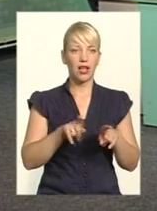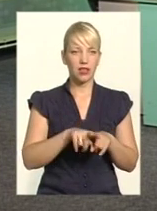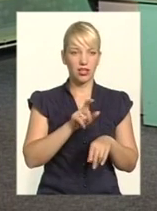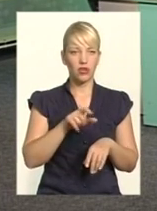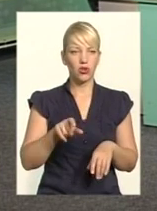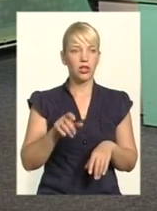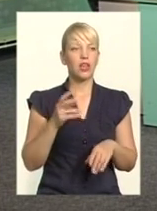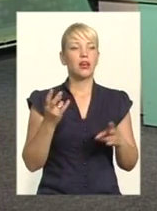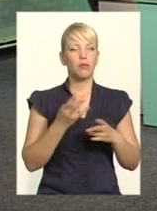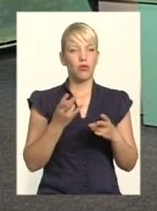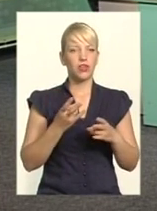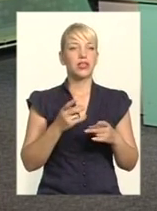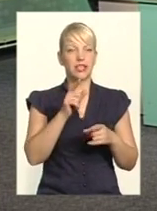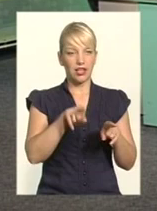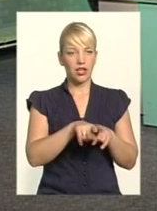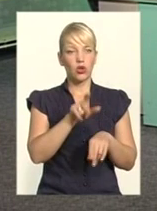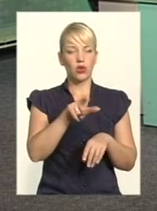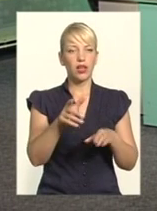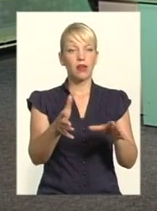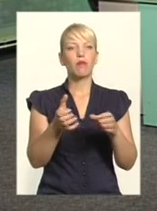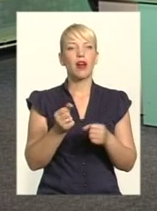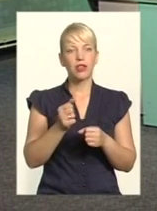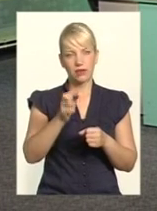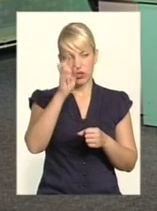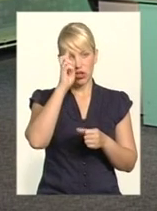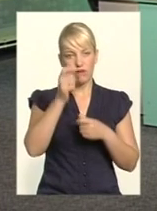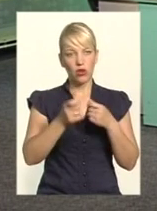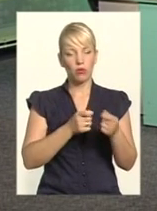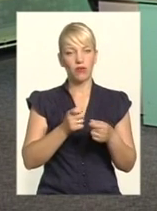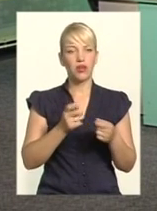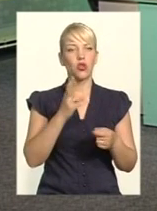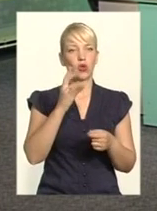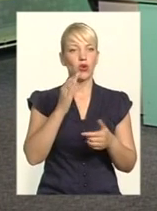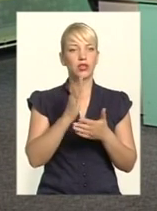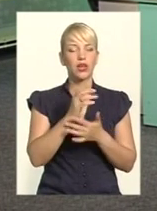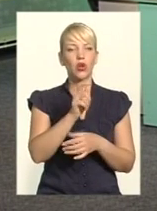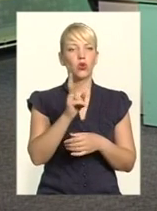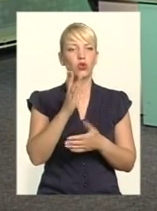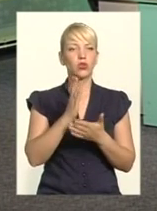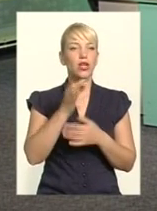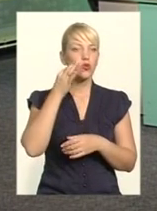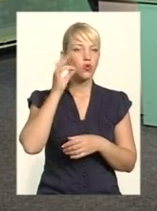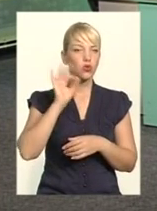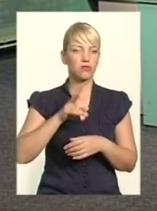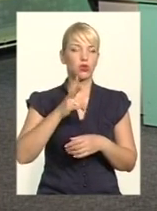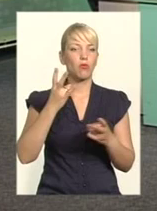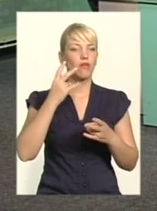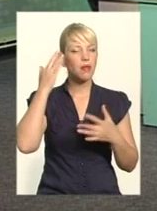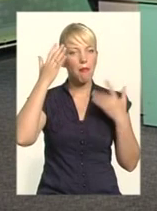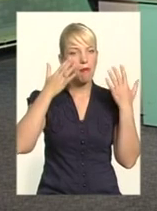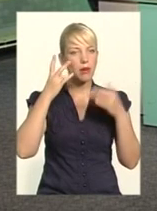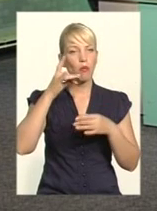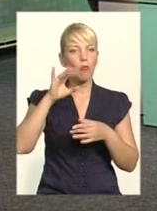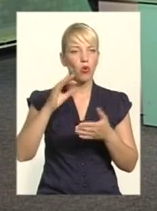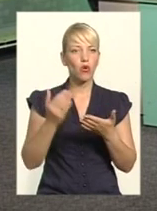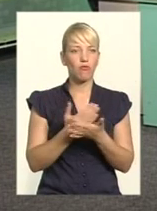і їх треба вже брати в державне управління. Але є мудрі люди, які мають досвід, але які мислять сьогодні по-новому. Тому що, коли ми кажемо жити по-новому, то